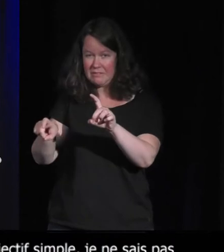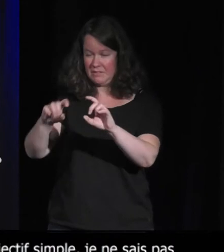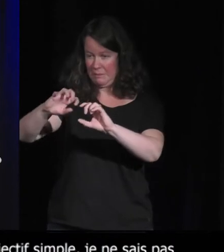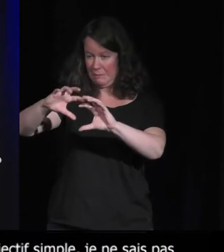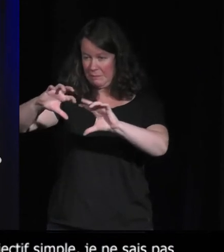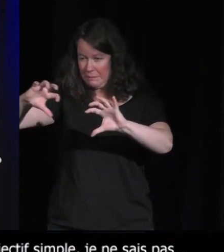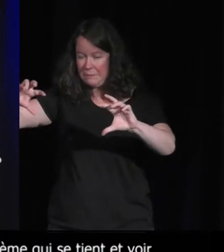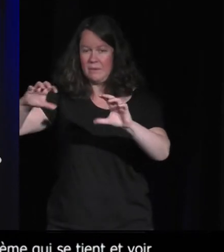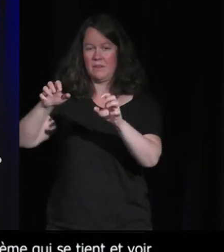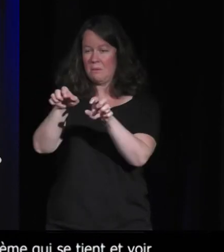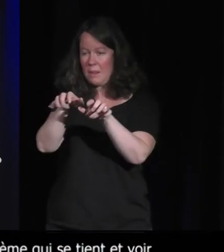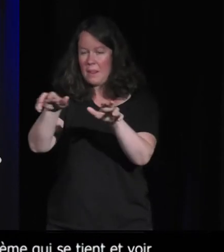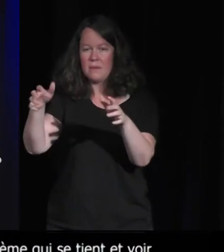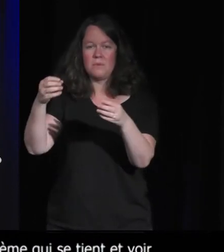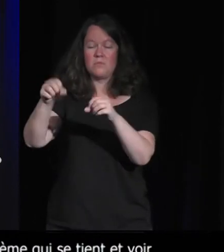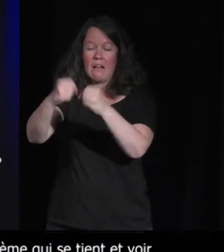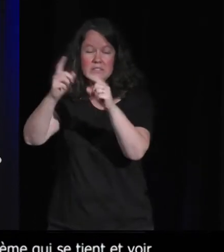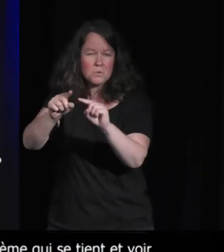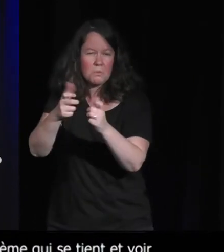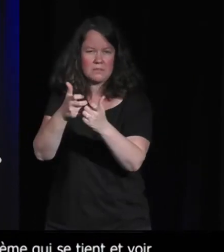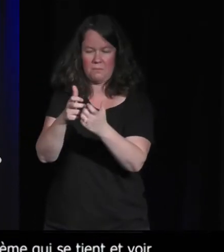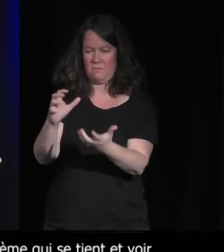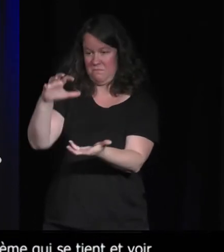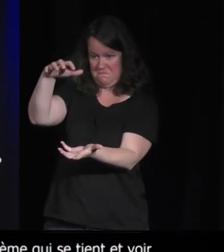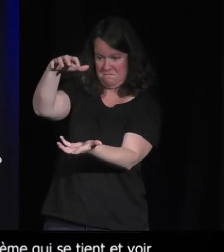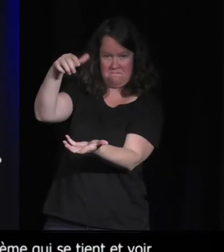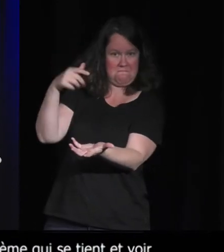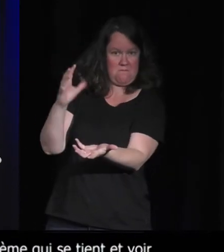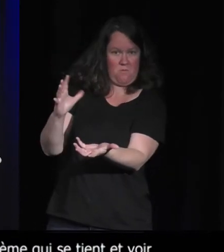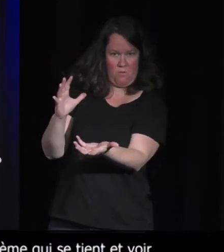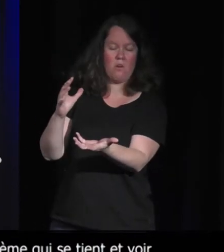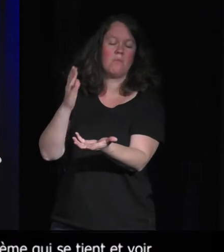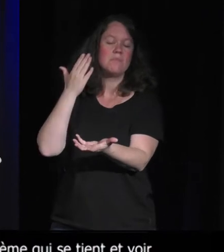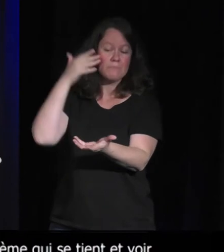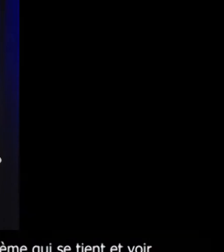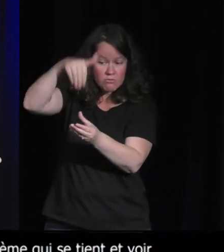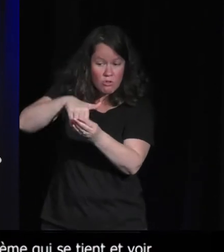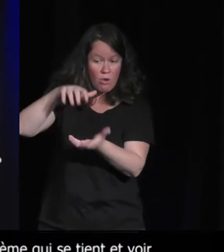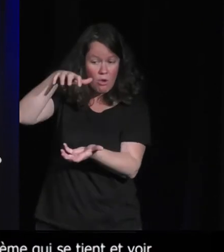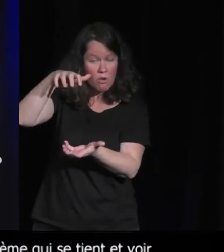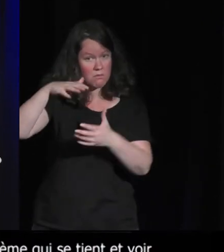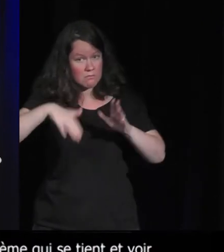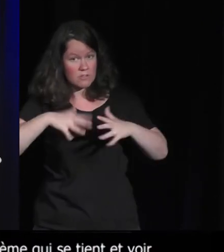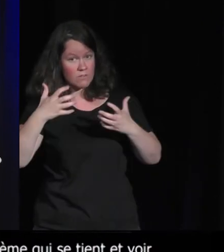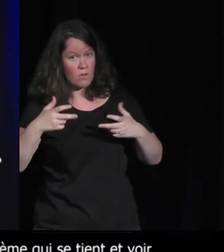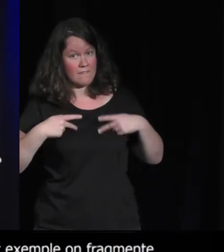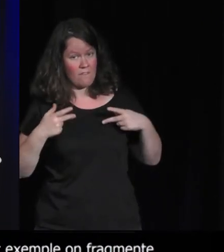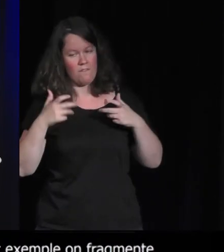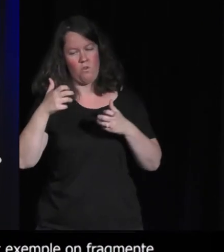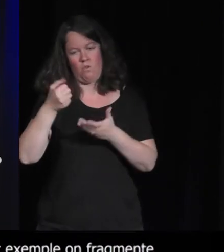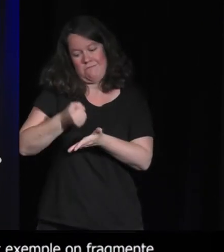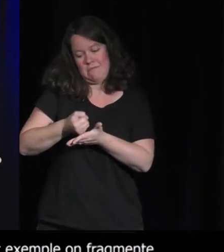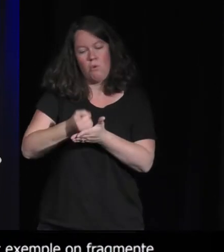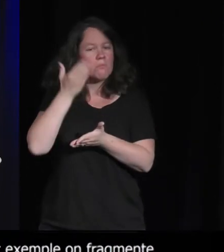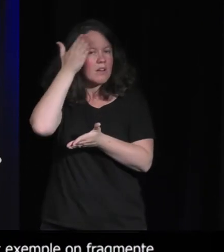? Mais pour qu'un écosystème fonctionne, faut qu'il y quand même un minimum d'espèces. Et c'est un la difficulté qu'on avait,